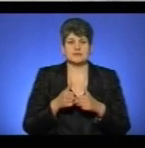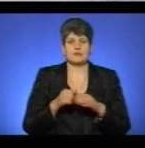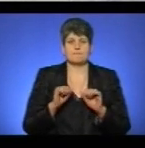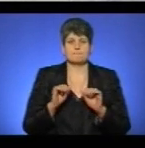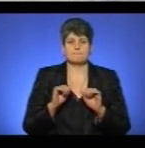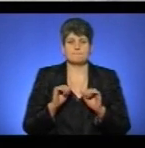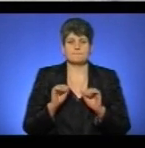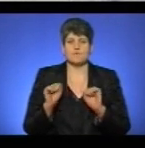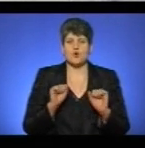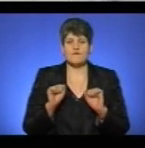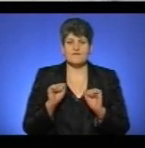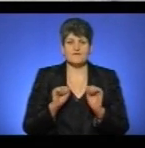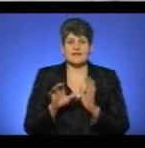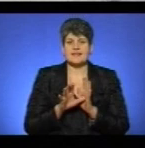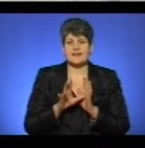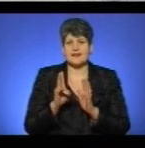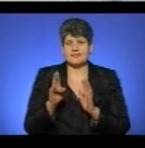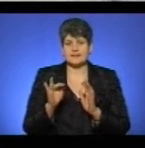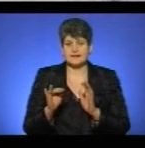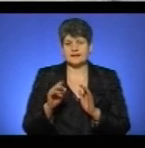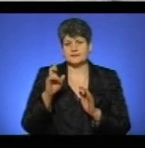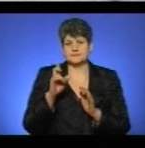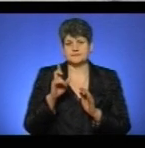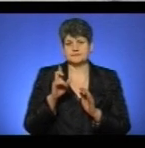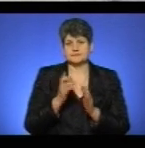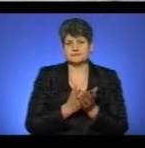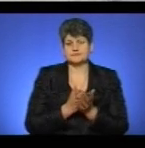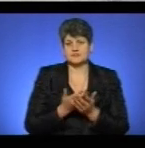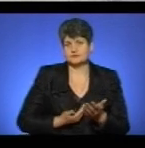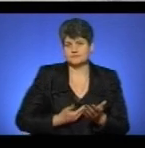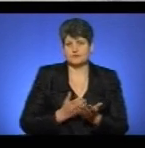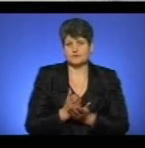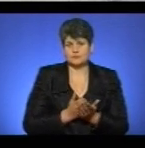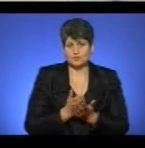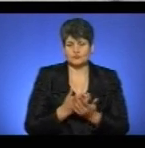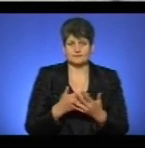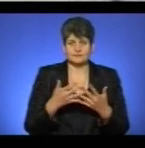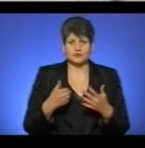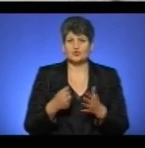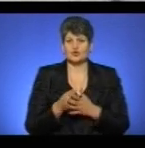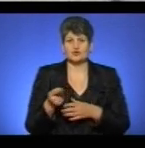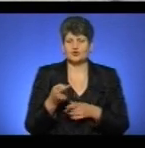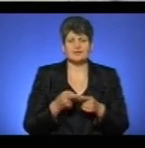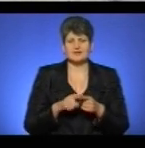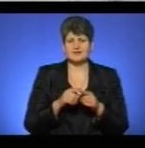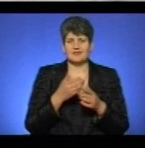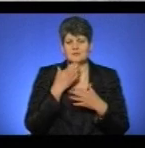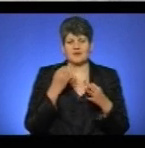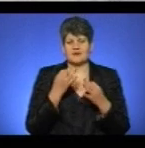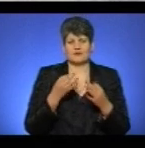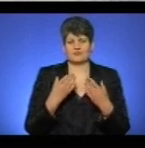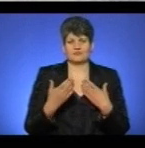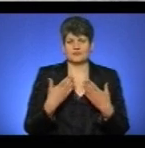енергетики і комунальних послуг. Так що до Тернополя це немає ніяких стосунків.